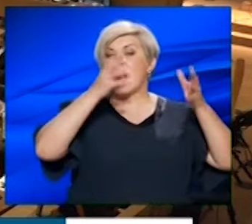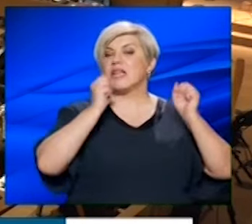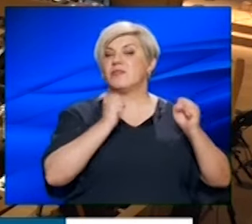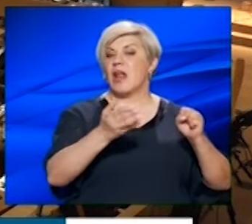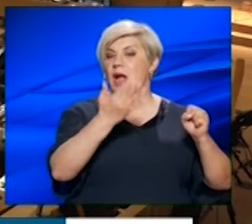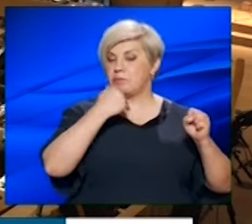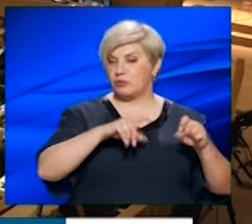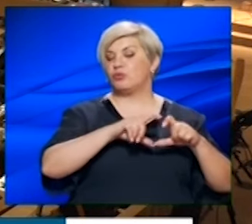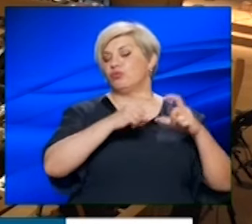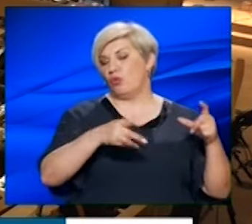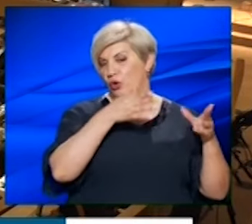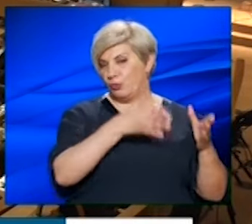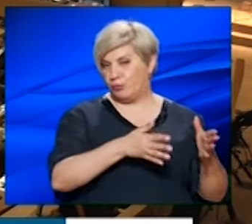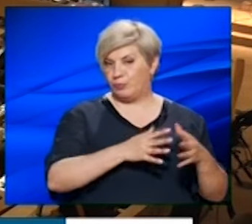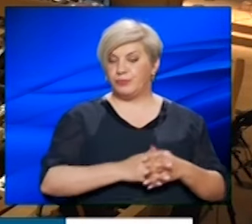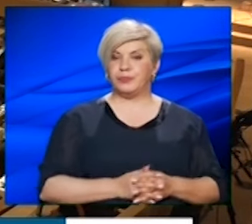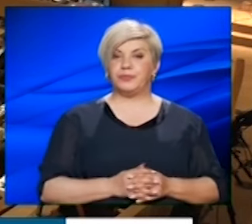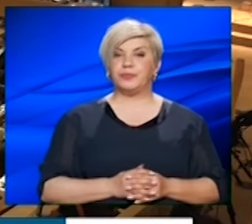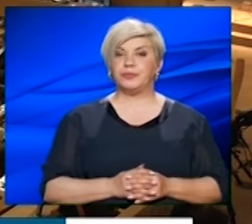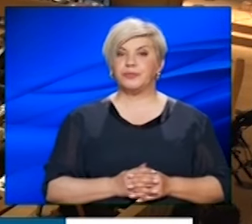ημί, του σχολικού κτιρίου.